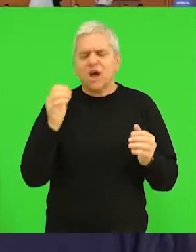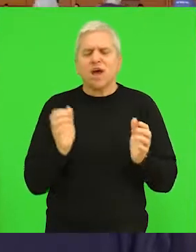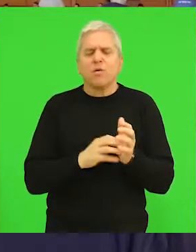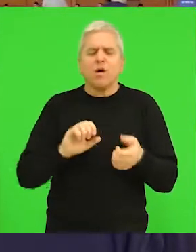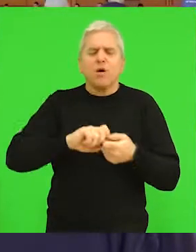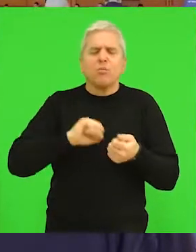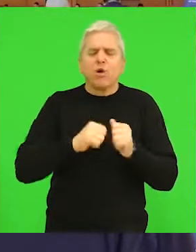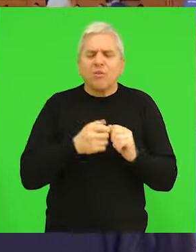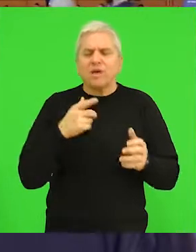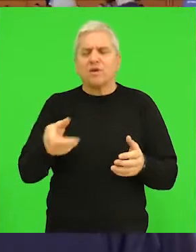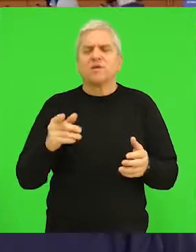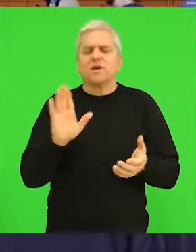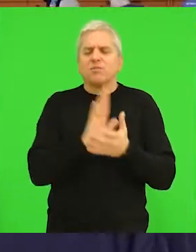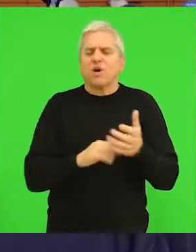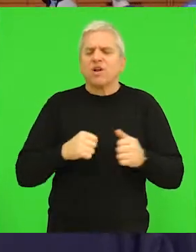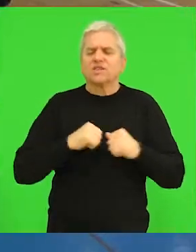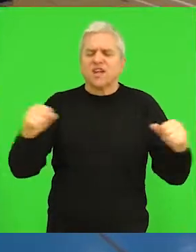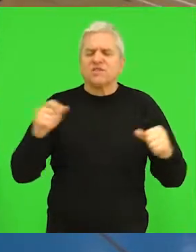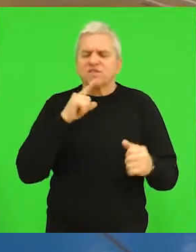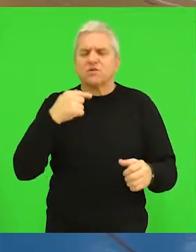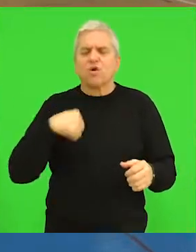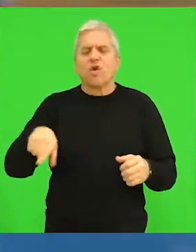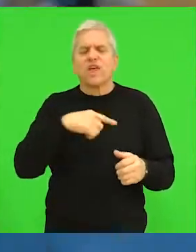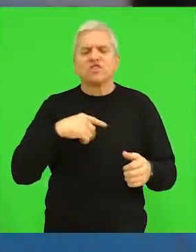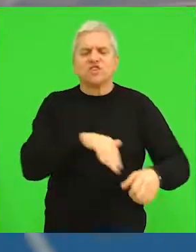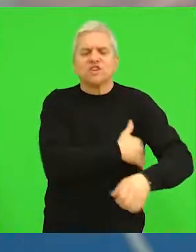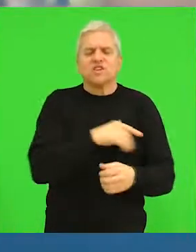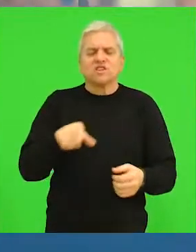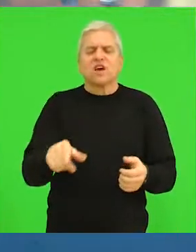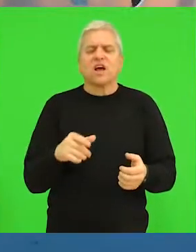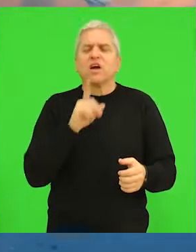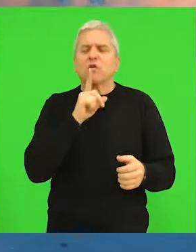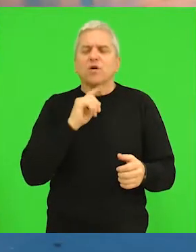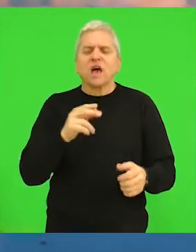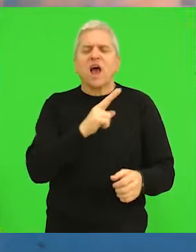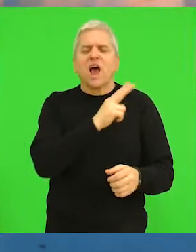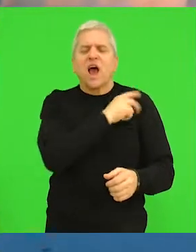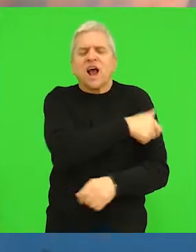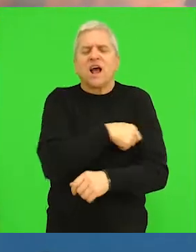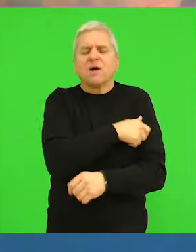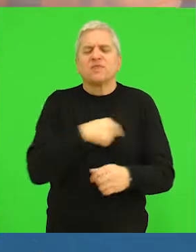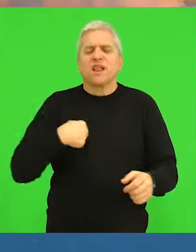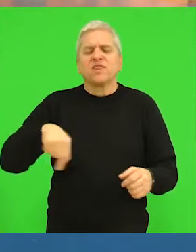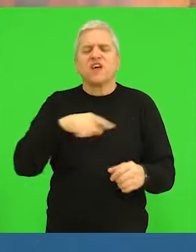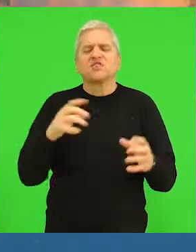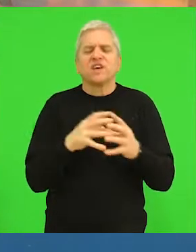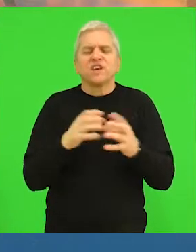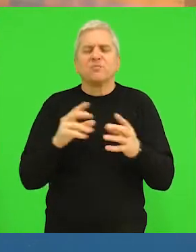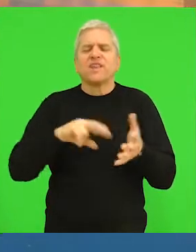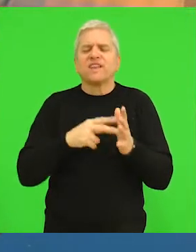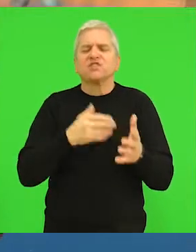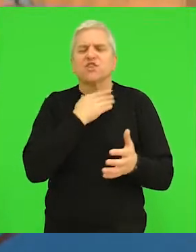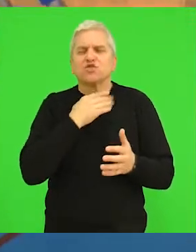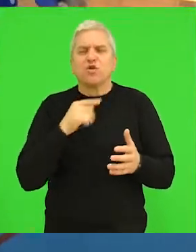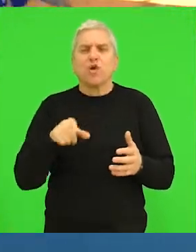i stvarno pokretač svega toga to je jedan naš učenik naš kapiten našeg ekipe iz tehničke škole